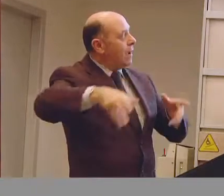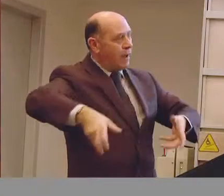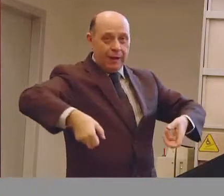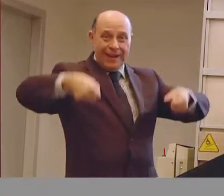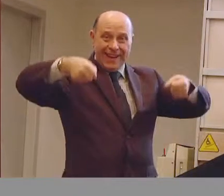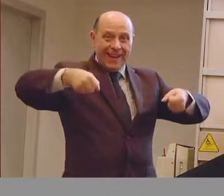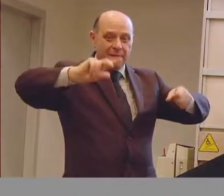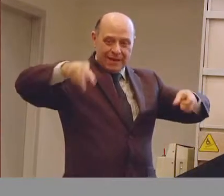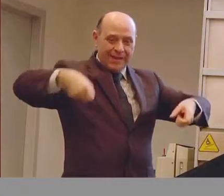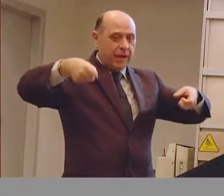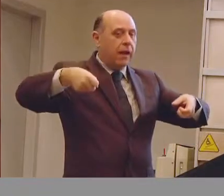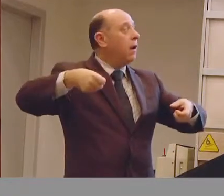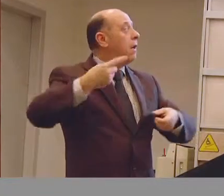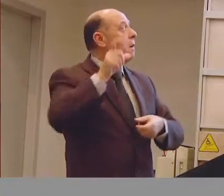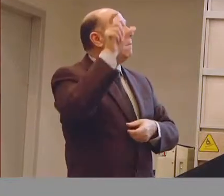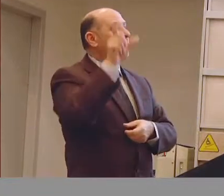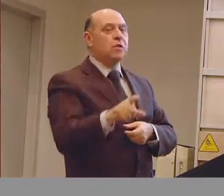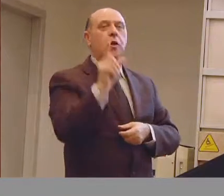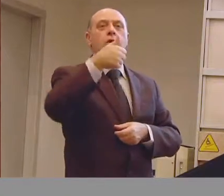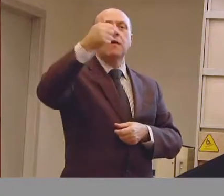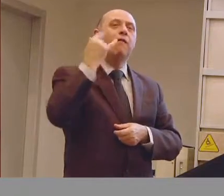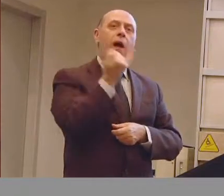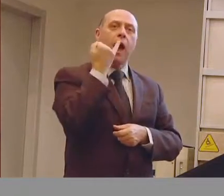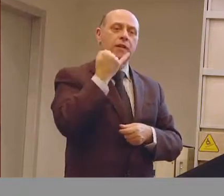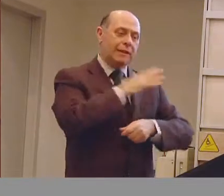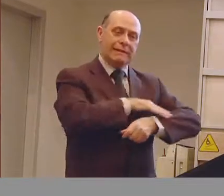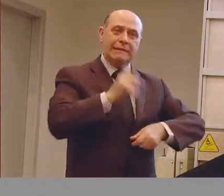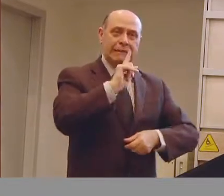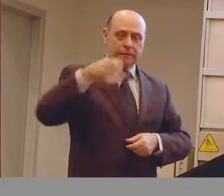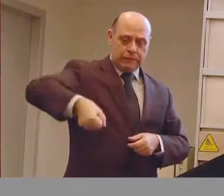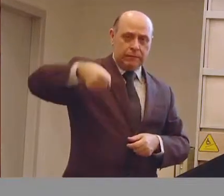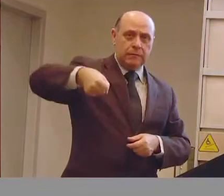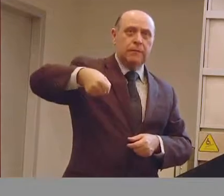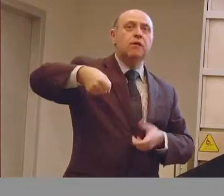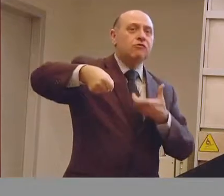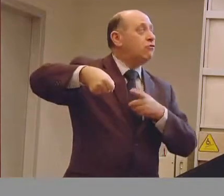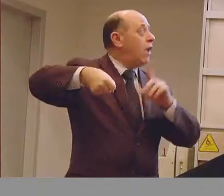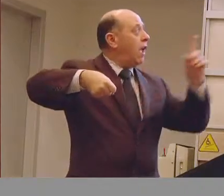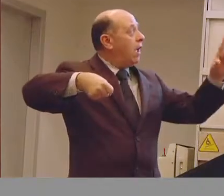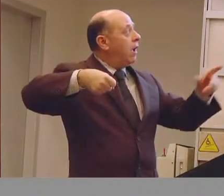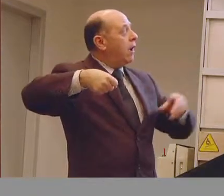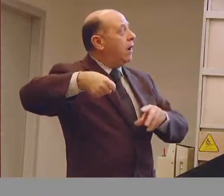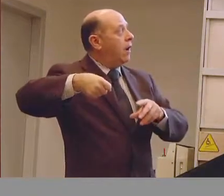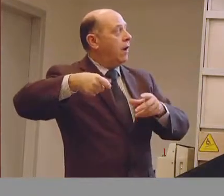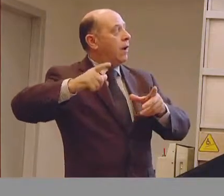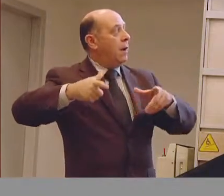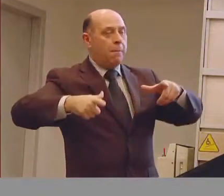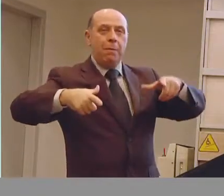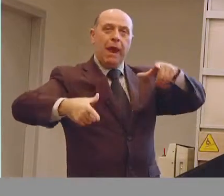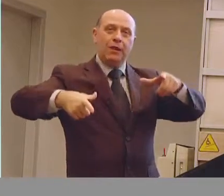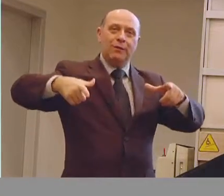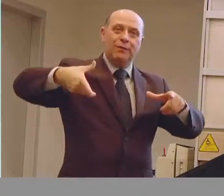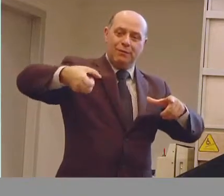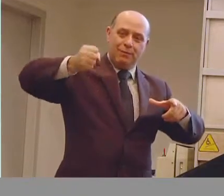pentola, per cui la persona soltanto con il braccio destro afferra, con degli snodi chiaramente c'è un alleggerimento del peso della pentola stessa,